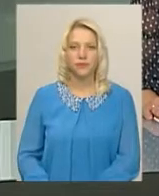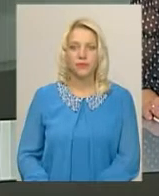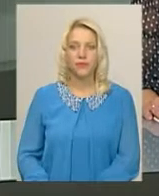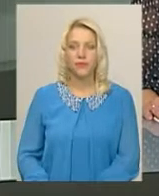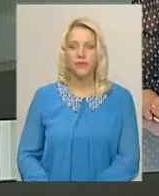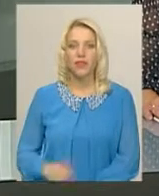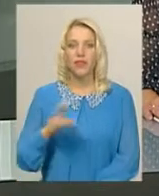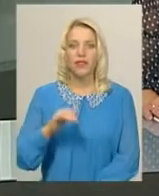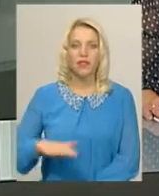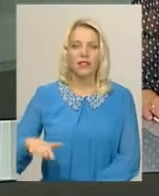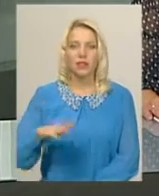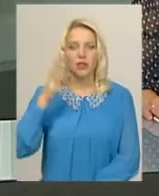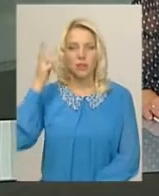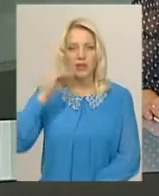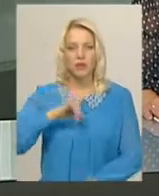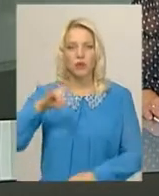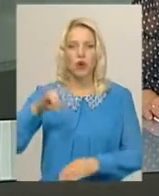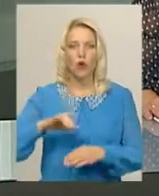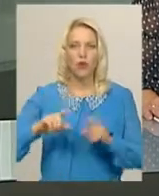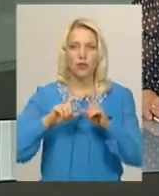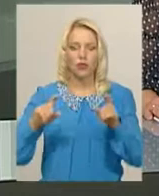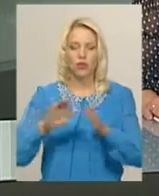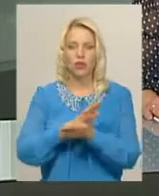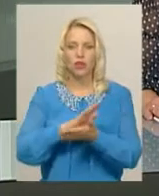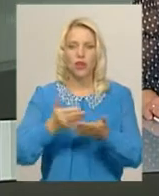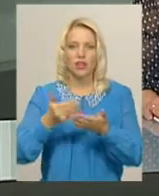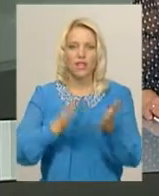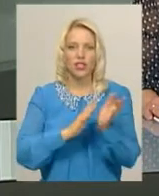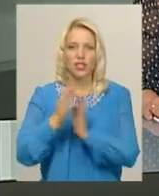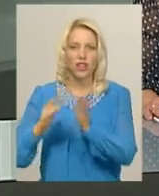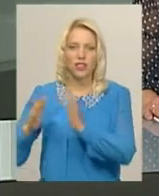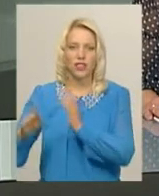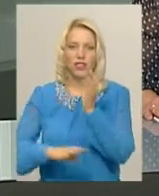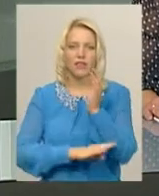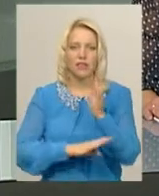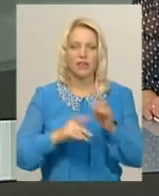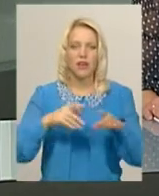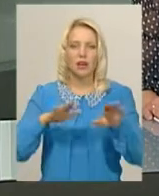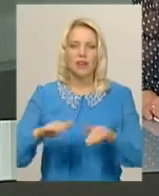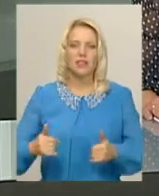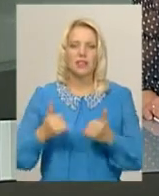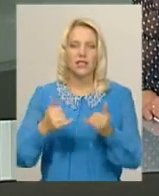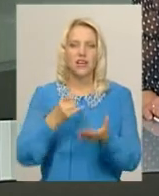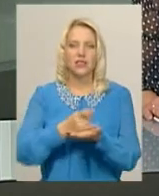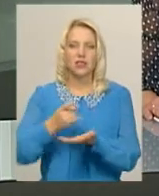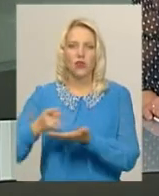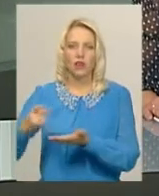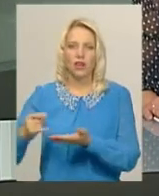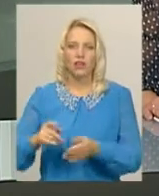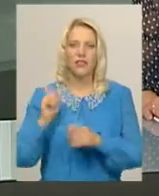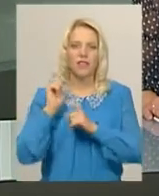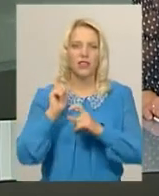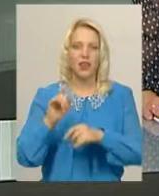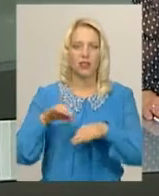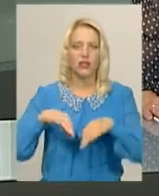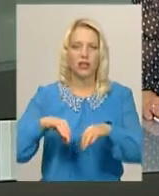На території Хмельницького литовища розчистили від чагарників і дерев місце під будівництво стоянки для вантажного транспорту та злітно-посадкової